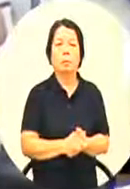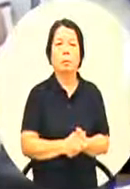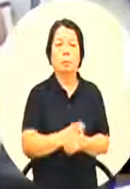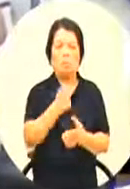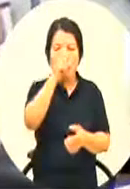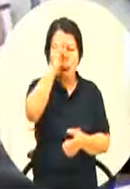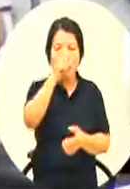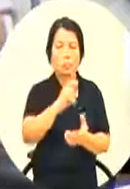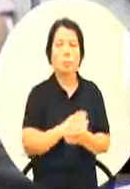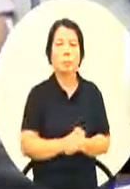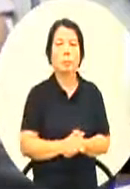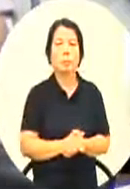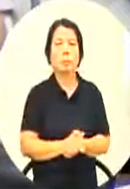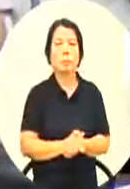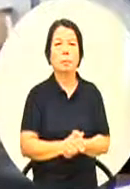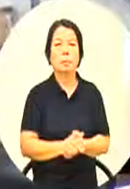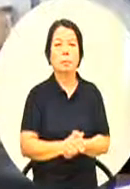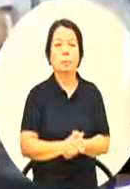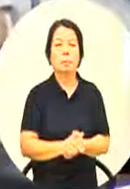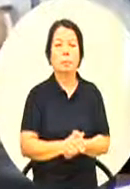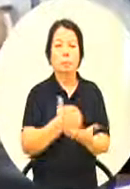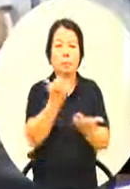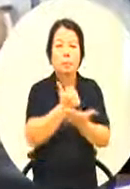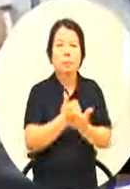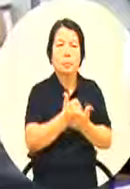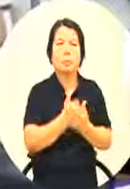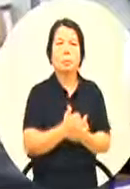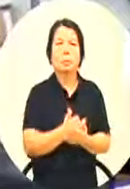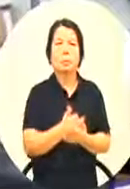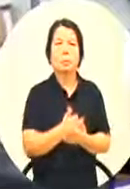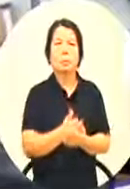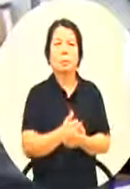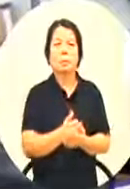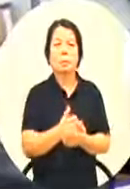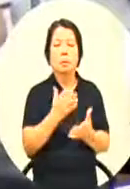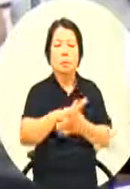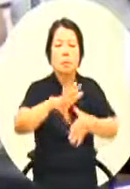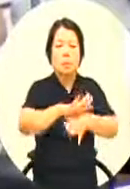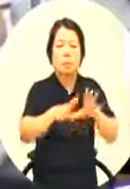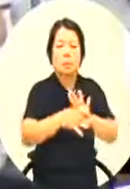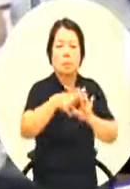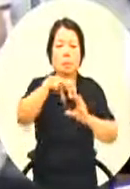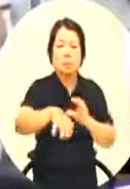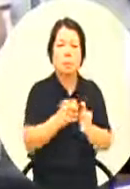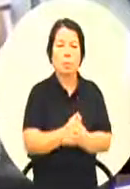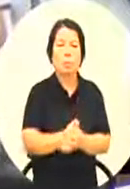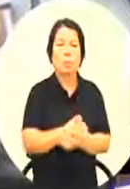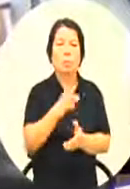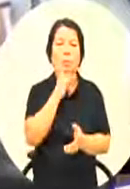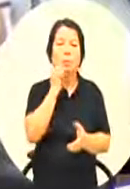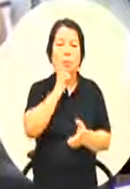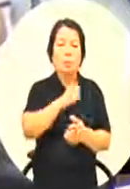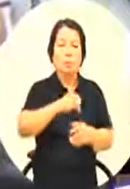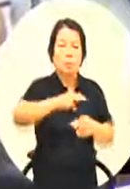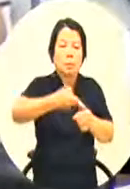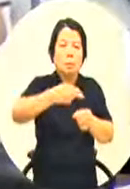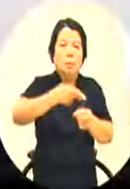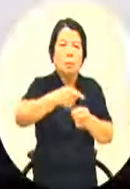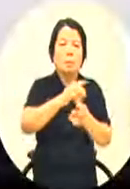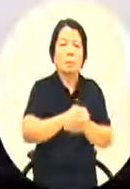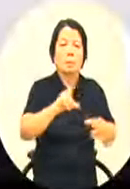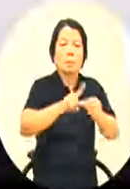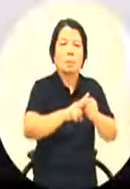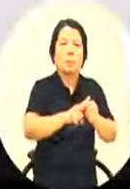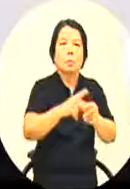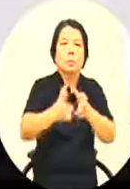希望第一个请我要讲的时候第一个请文化局今年钢雕刚好中游武清